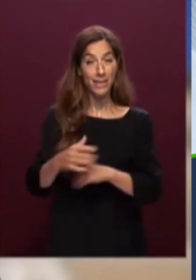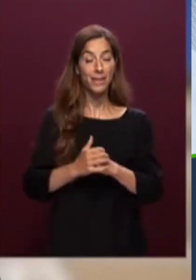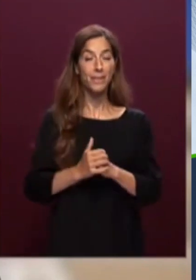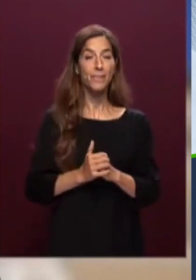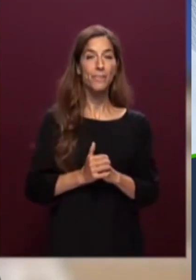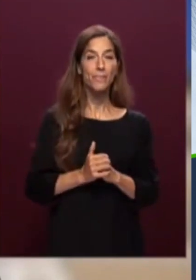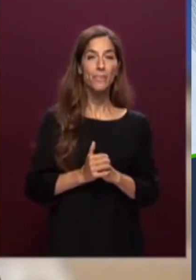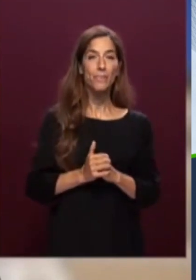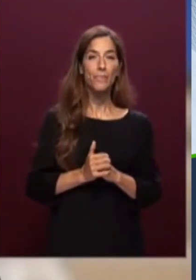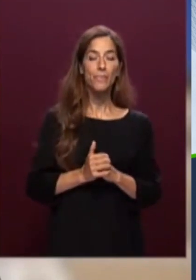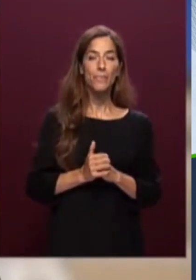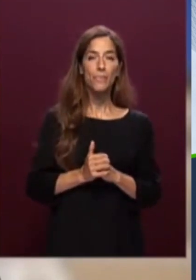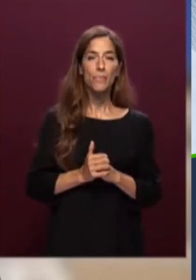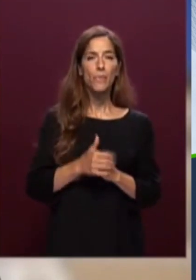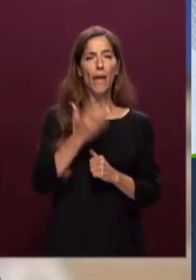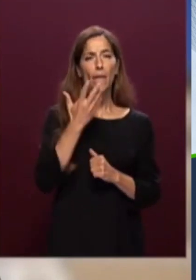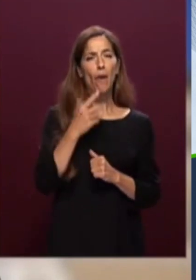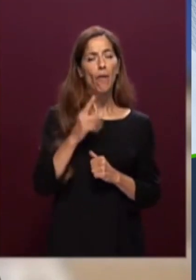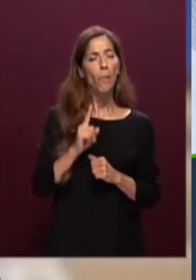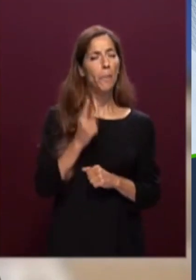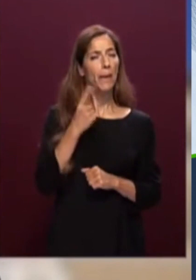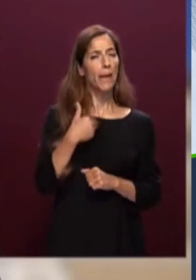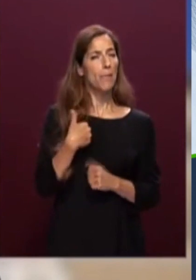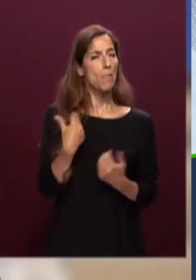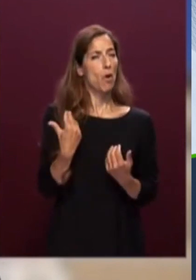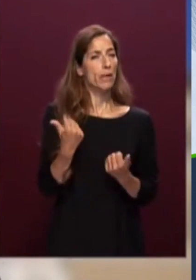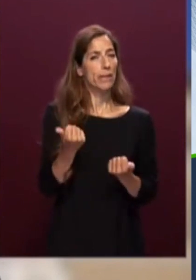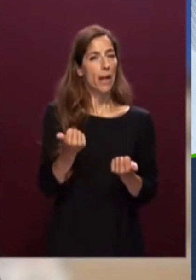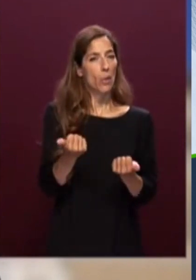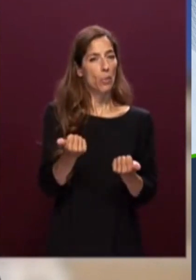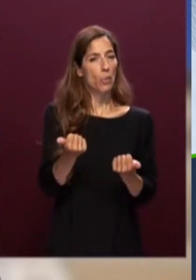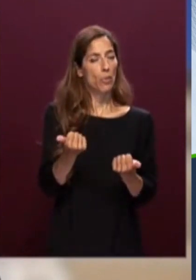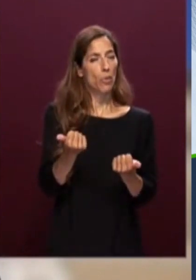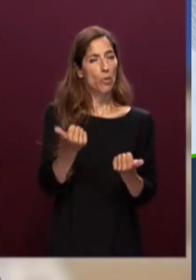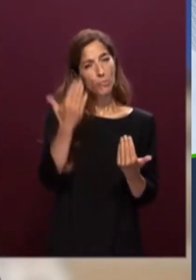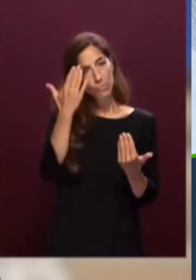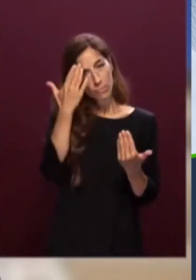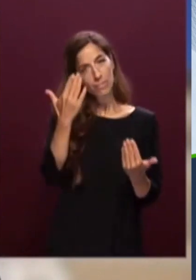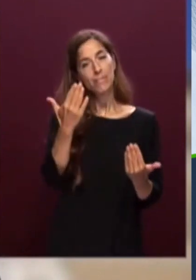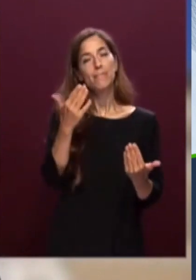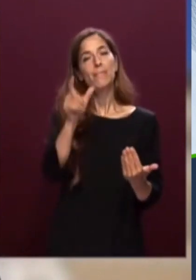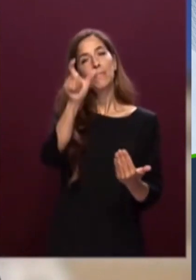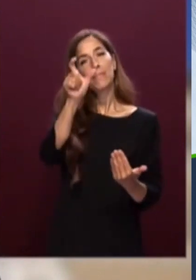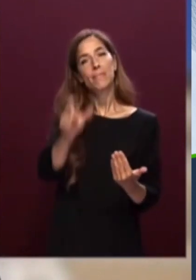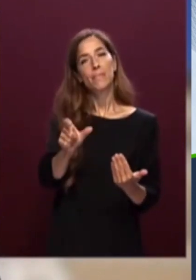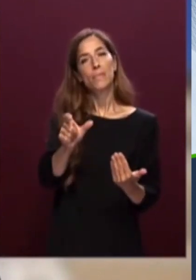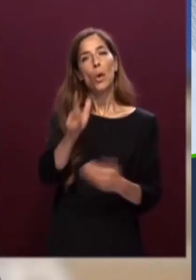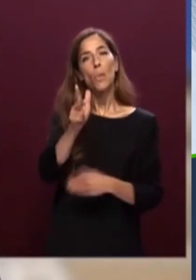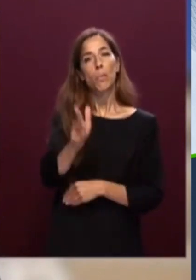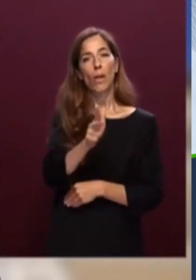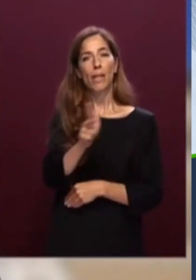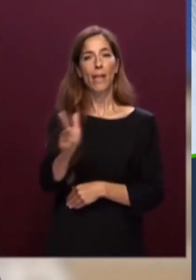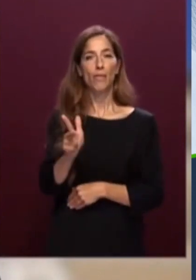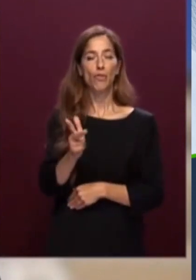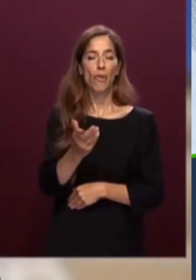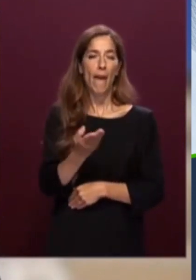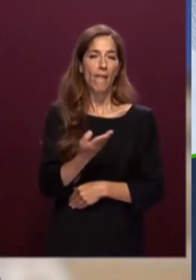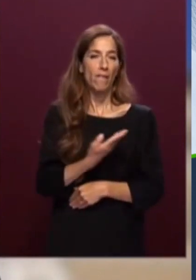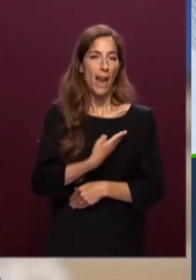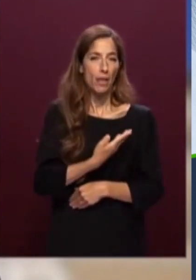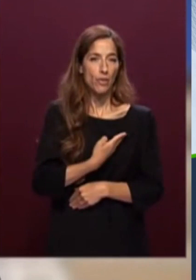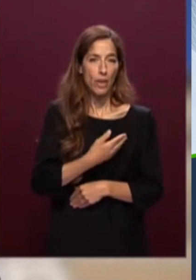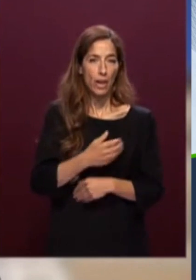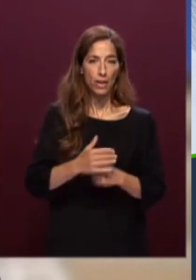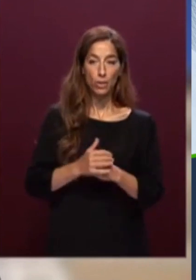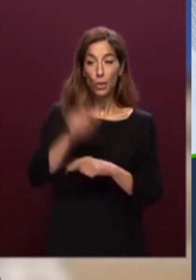un primo saluto al Pontefice Francesco che rappresenta il riferimento